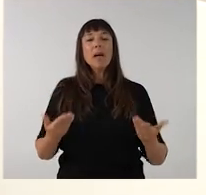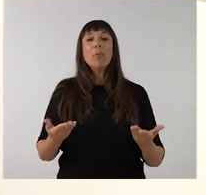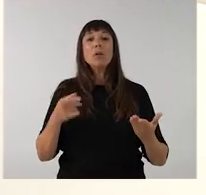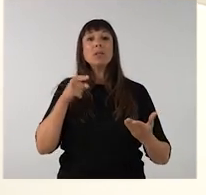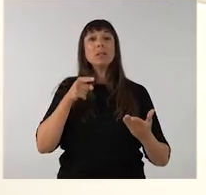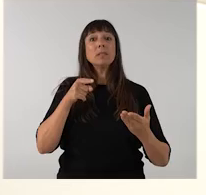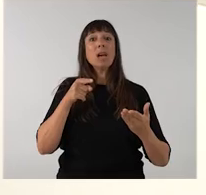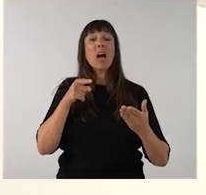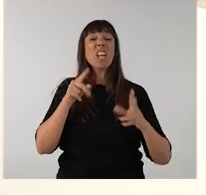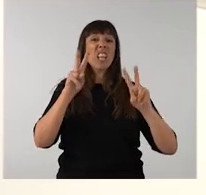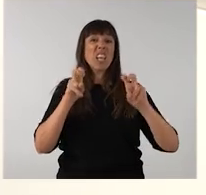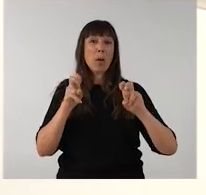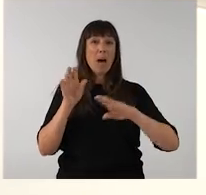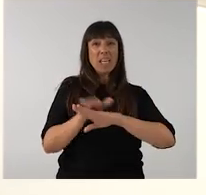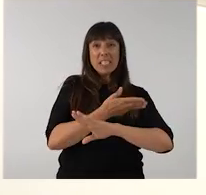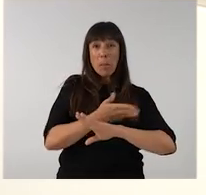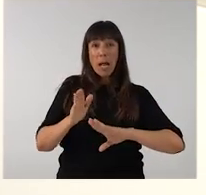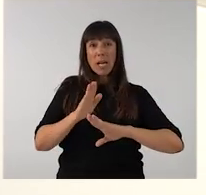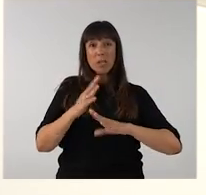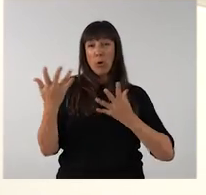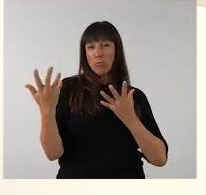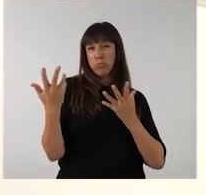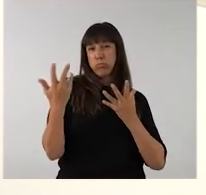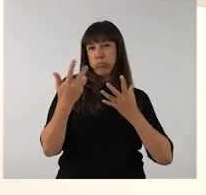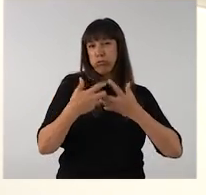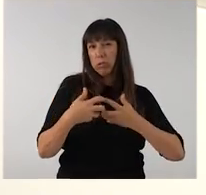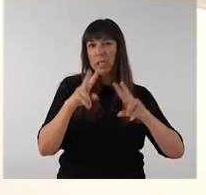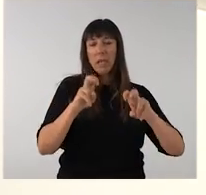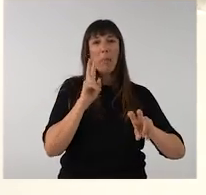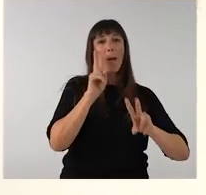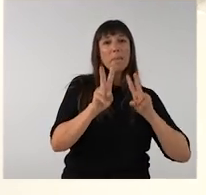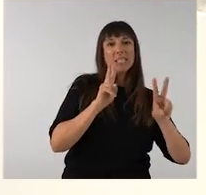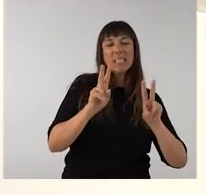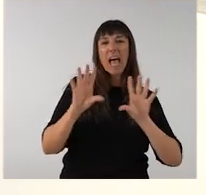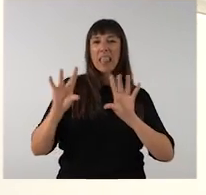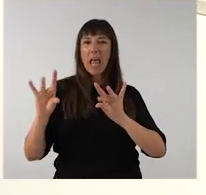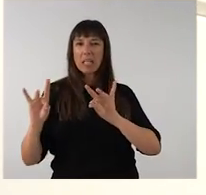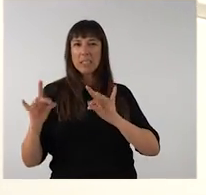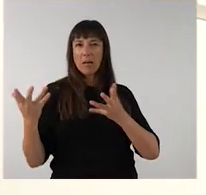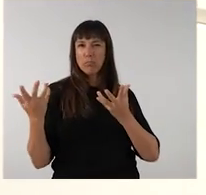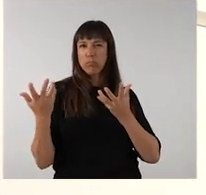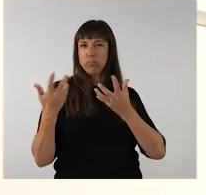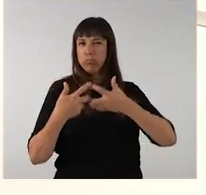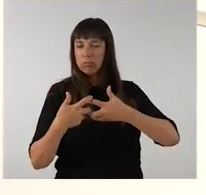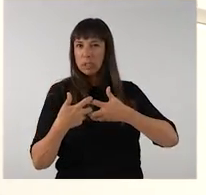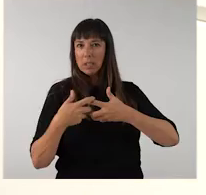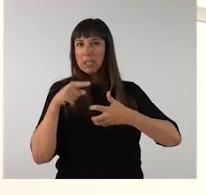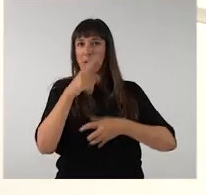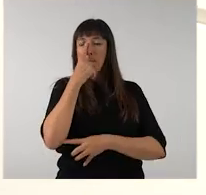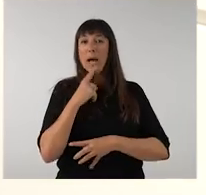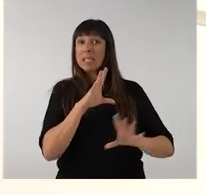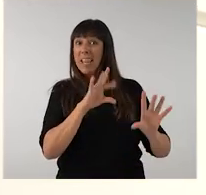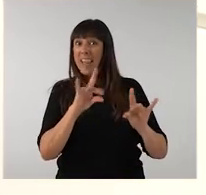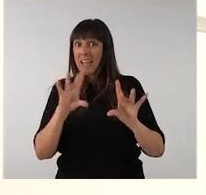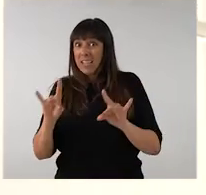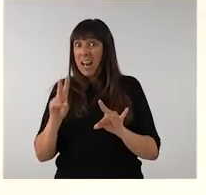I bé, aquesta superació d'aquesta dicotomia entre la vista i el tacte, aquesta imatge àptica,